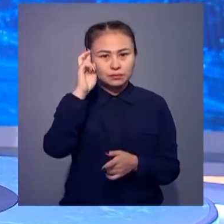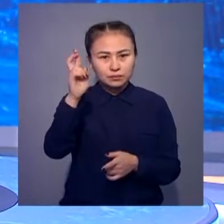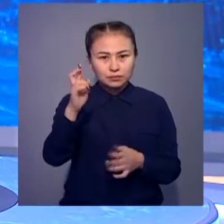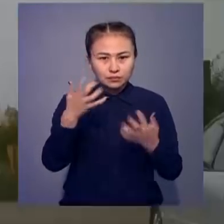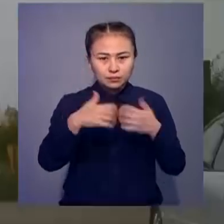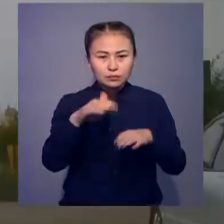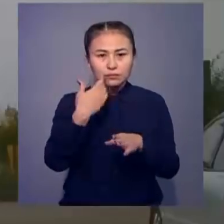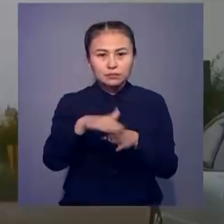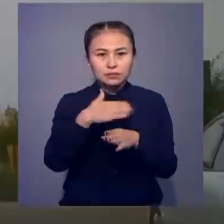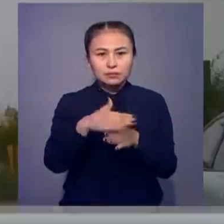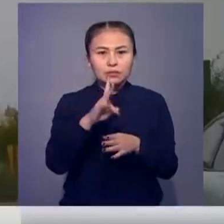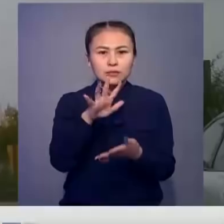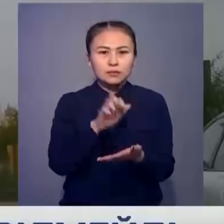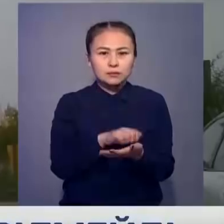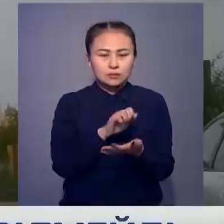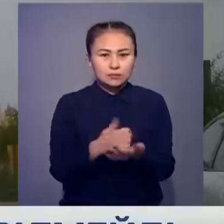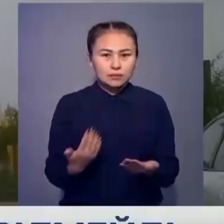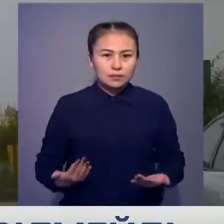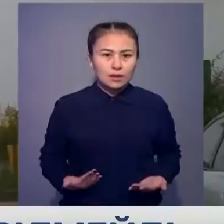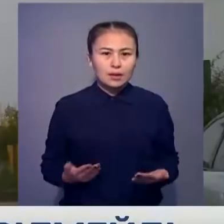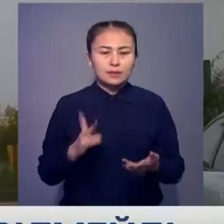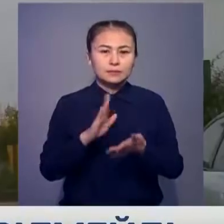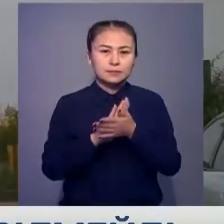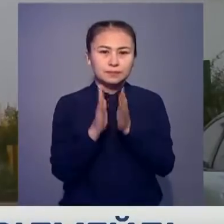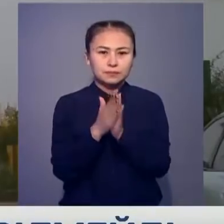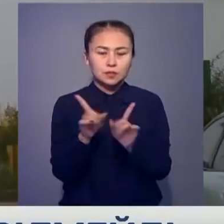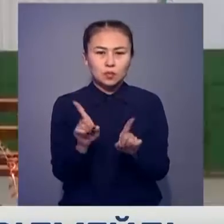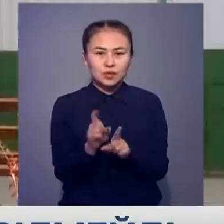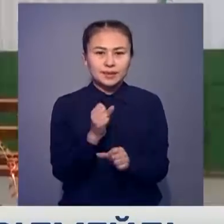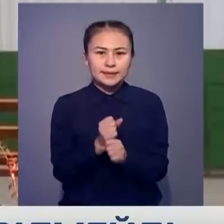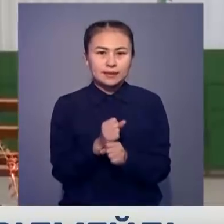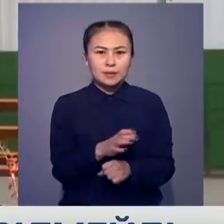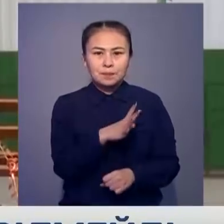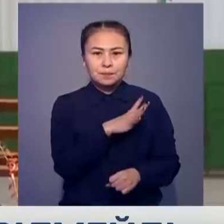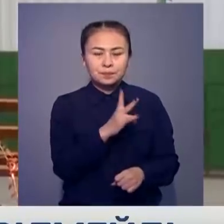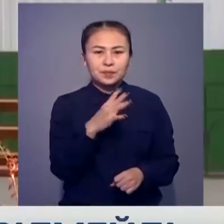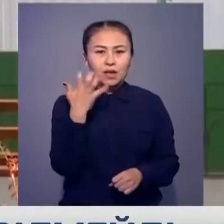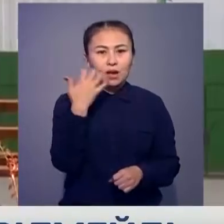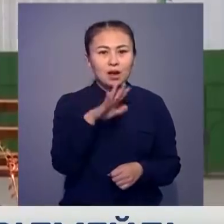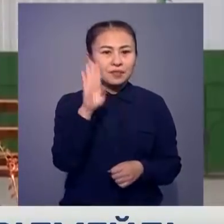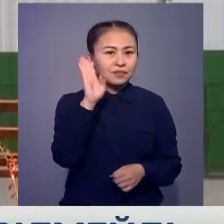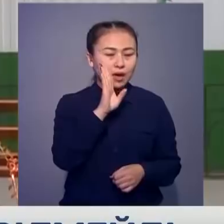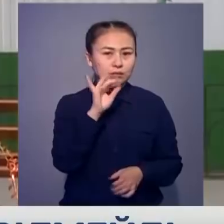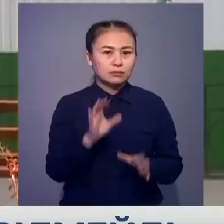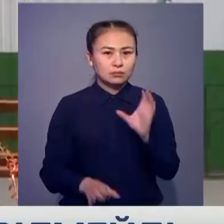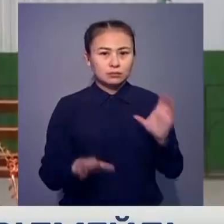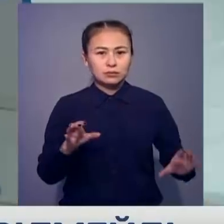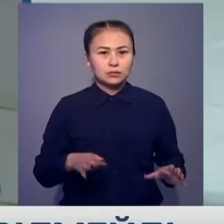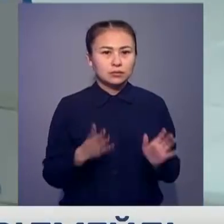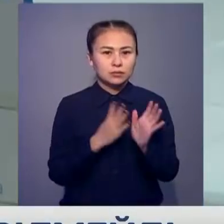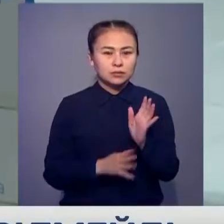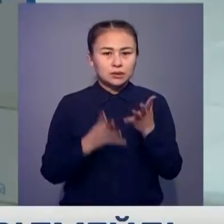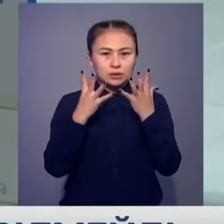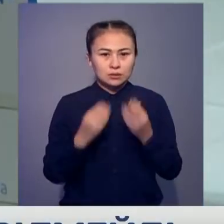қоғама мемлекетті кредиттік бюро мен бұл тұрғыда тезісті келсім жасапты. Енді ұсық су мен жылуға түлемақыны